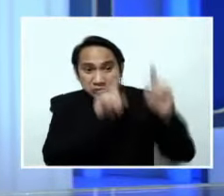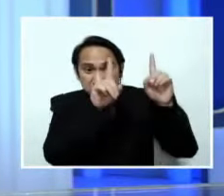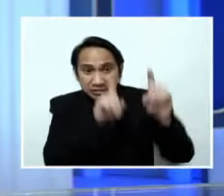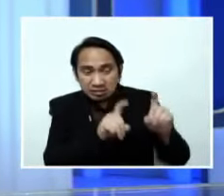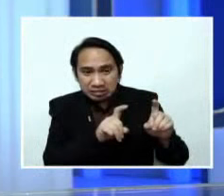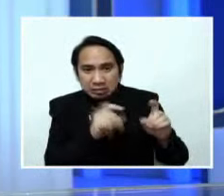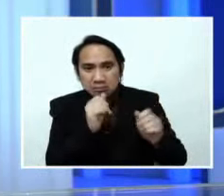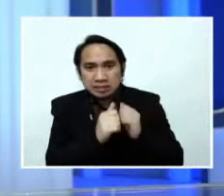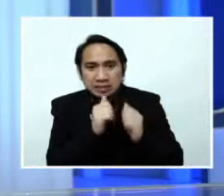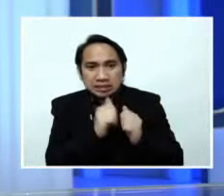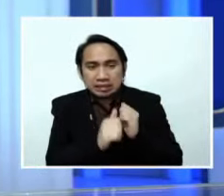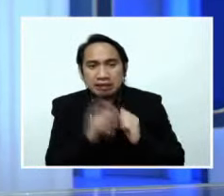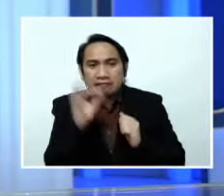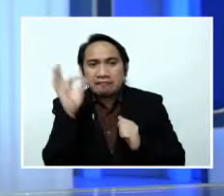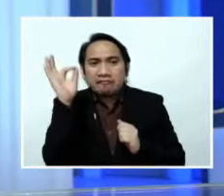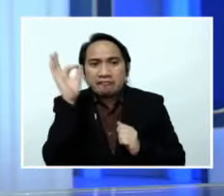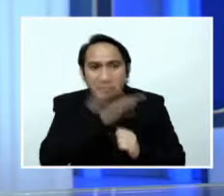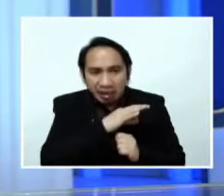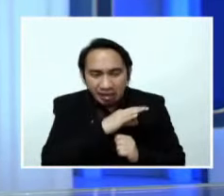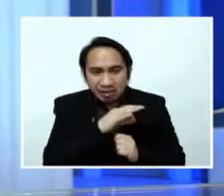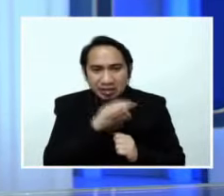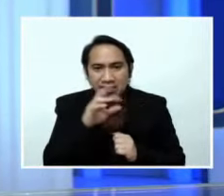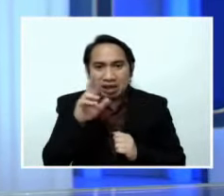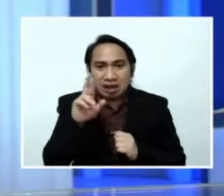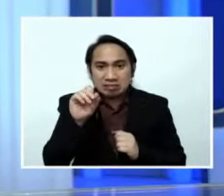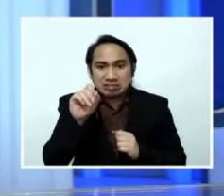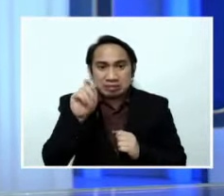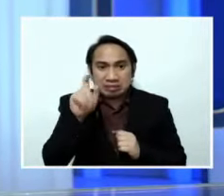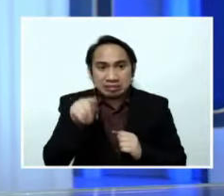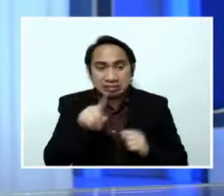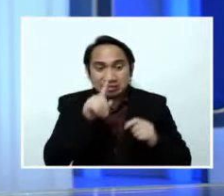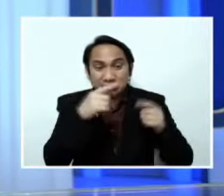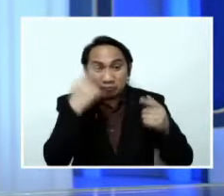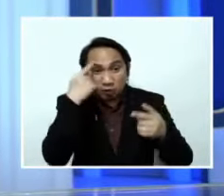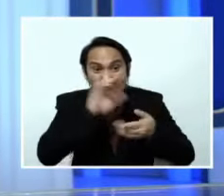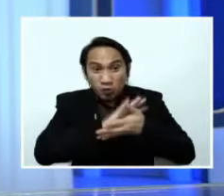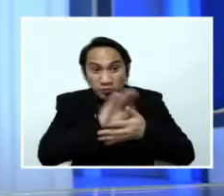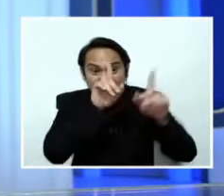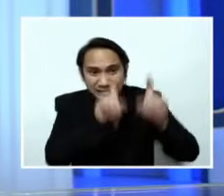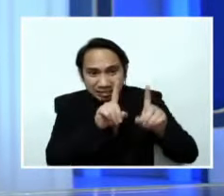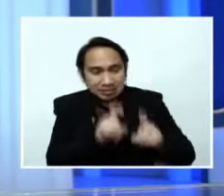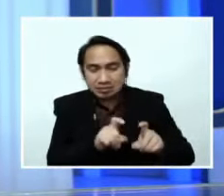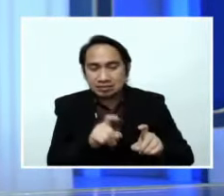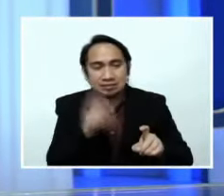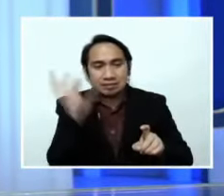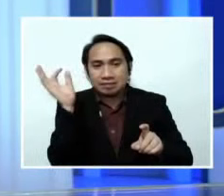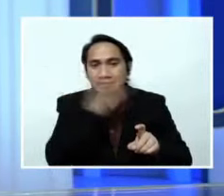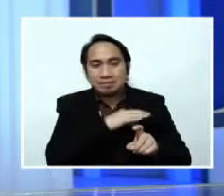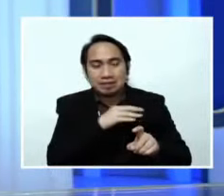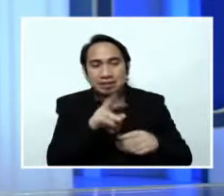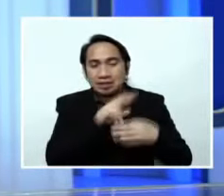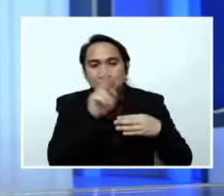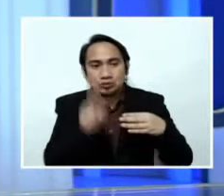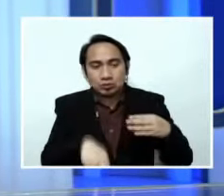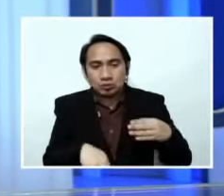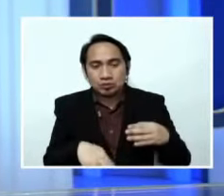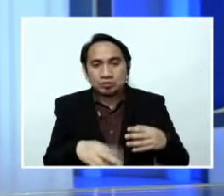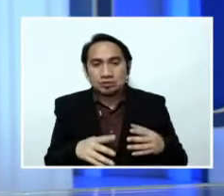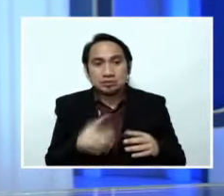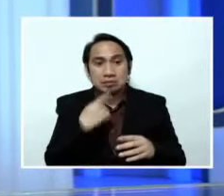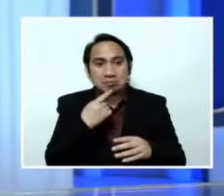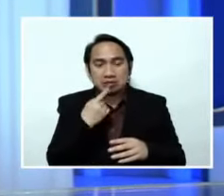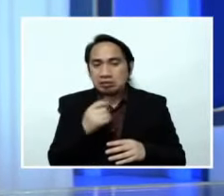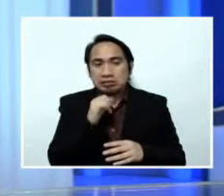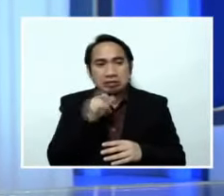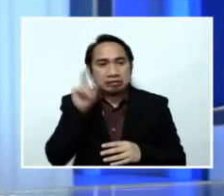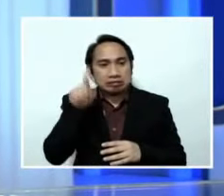RT-PCR test results. Ang pangako ng mga nagbibenta sa murang halaga hindi na kailangan pumunta sa klinik at